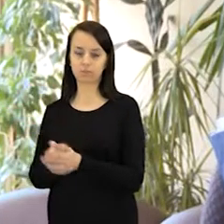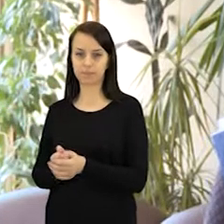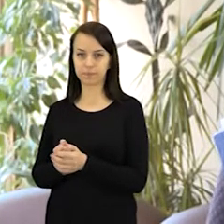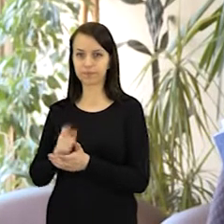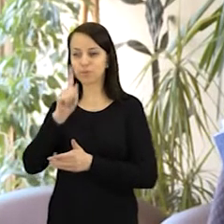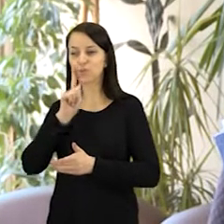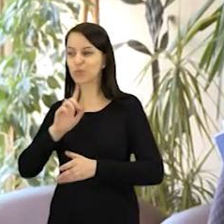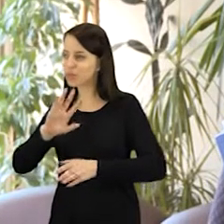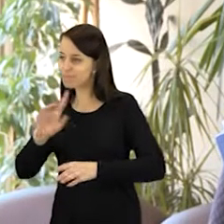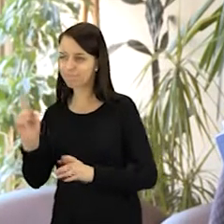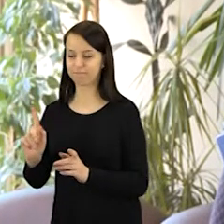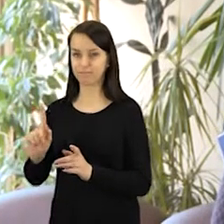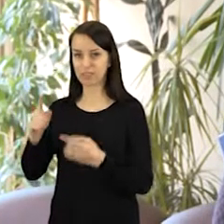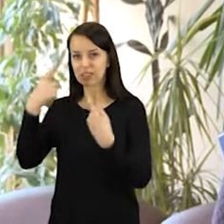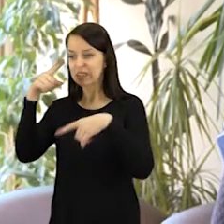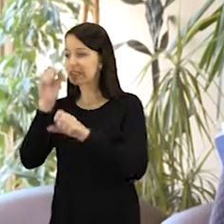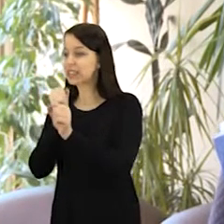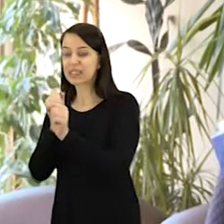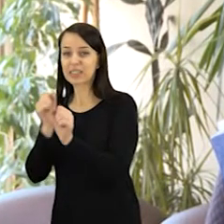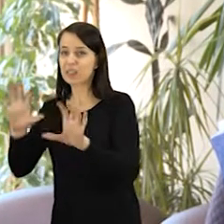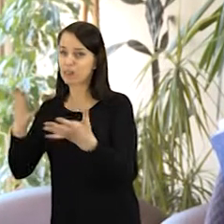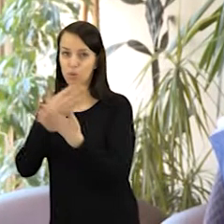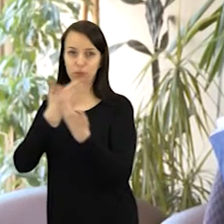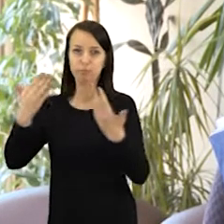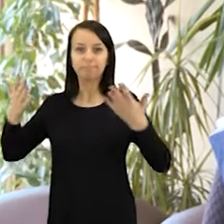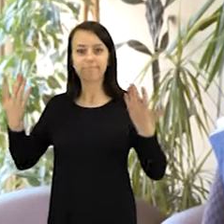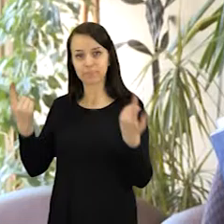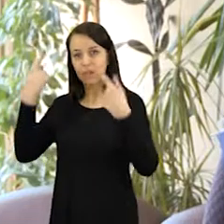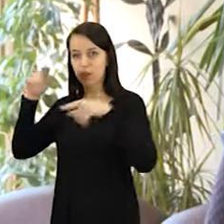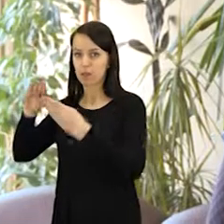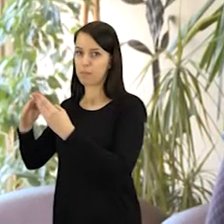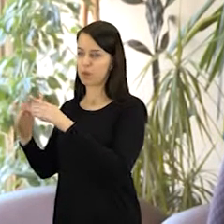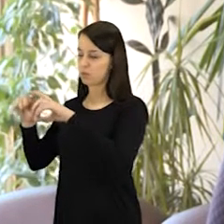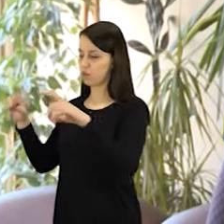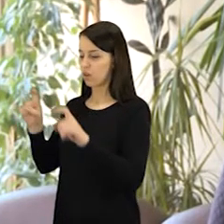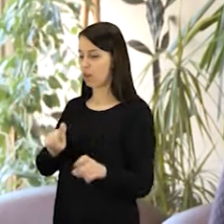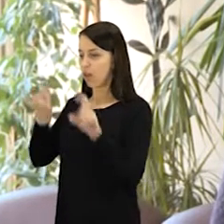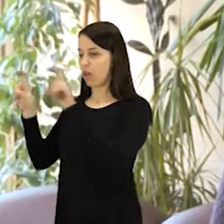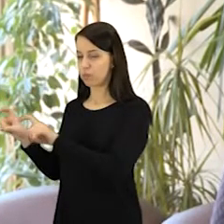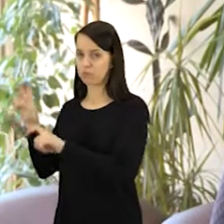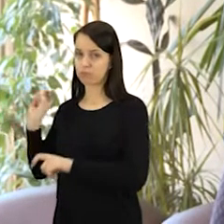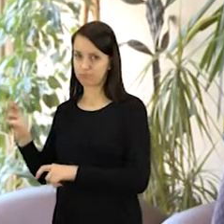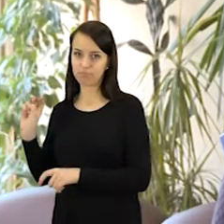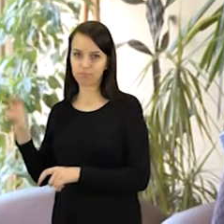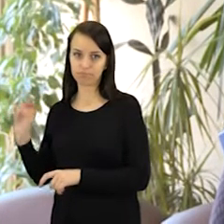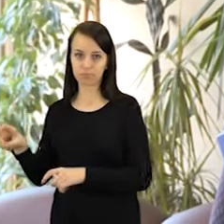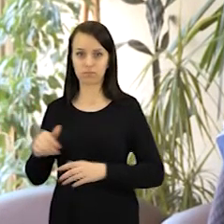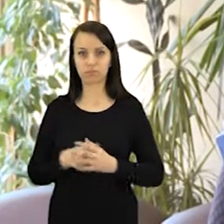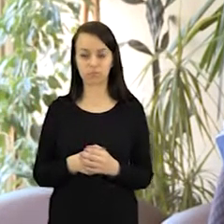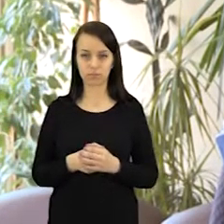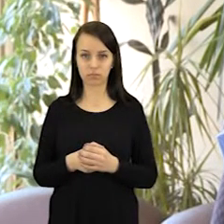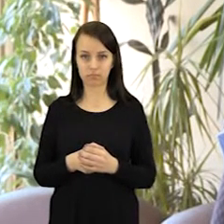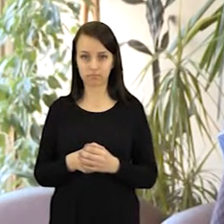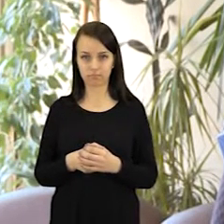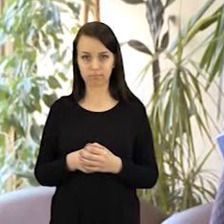Kitos klasės norėtų tęsti, ne tik, norėtų, bet tiesiog jiem belieka rinktis ir